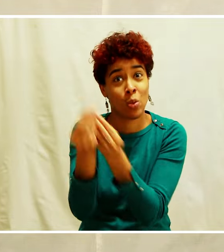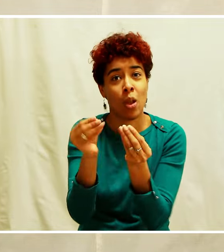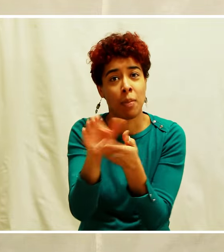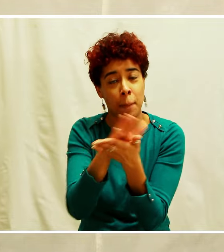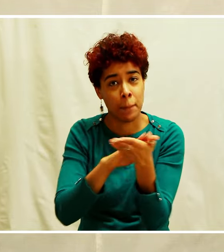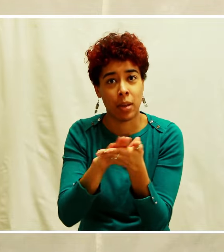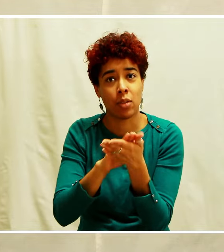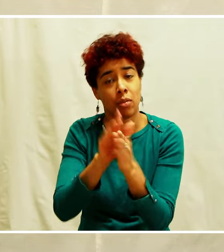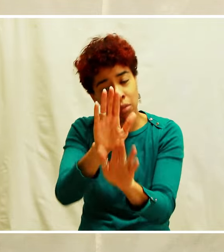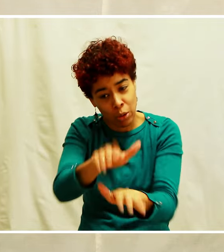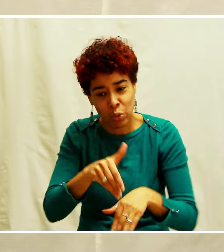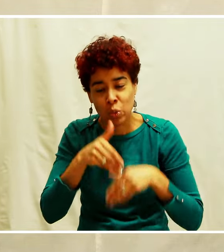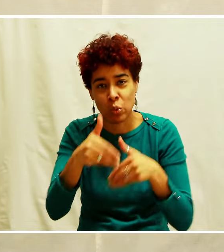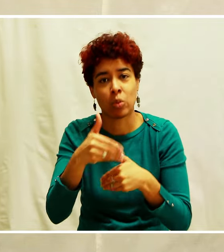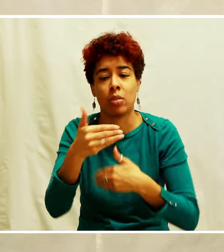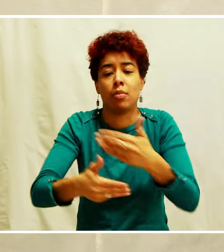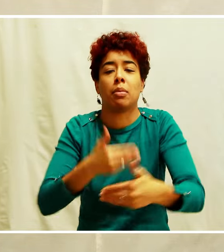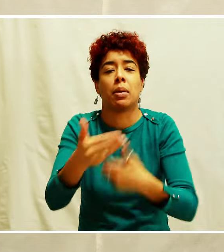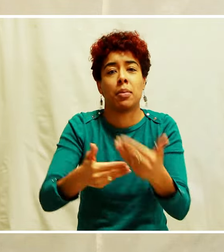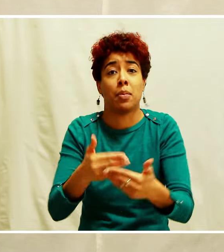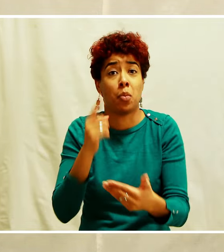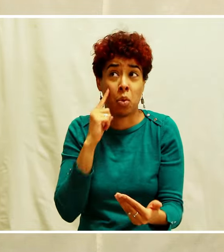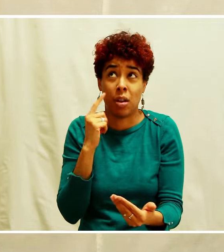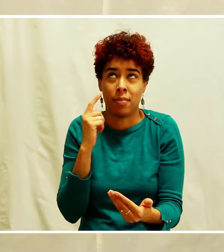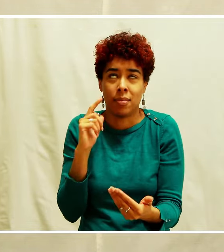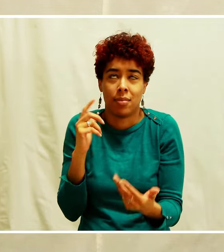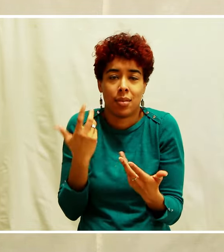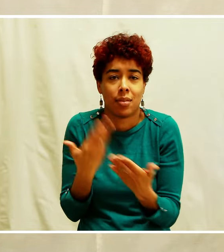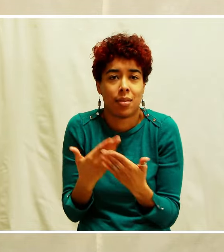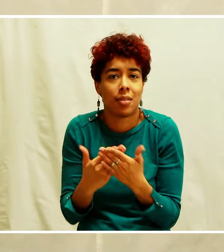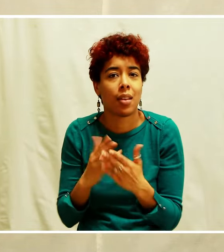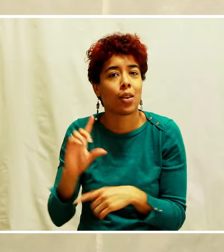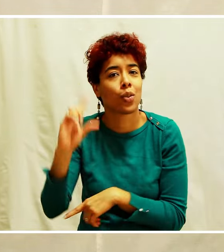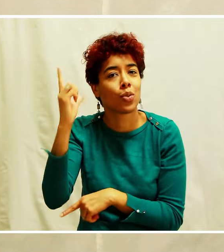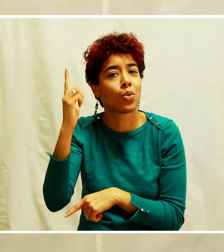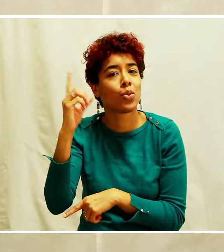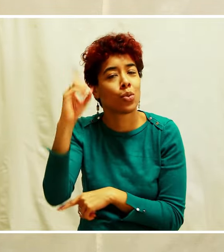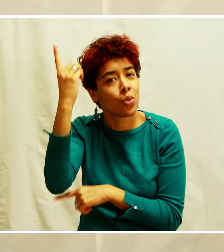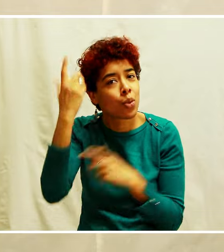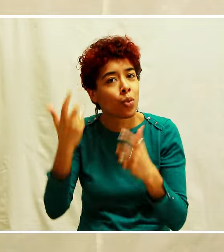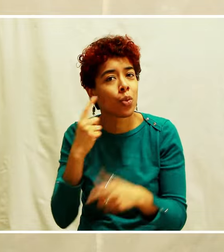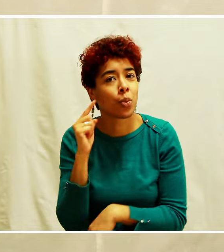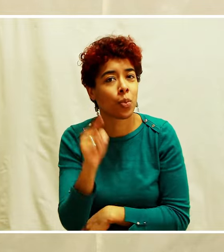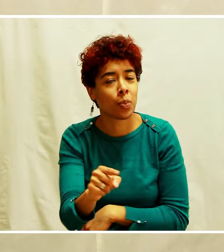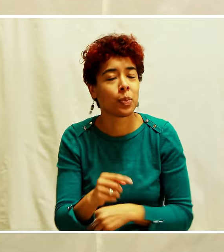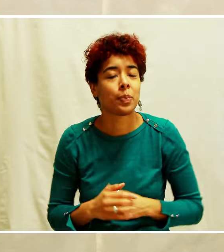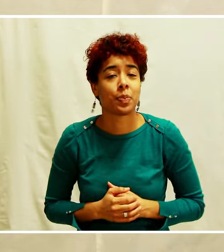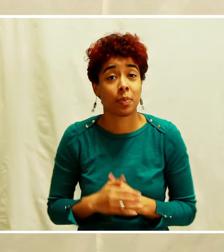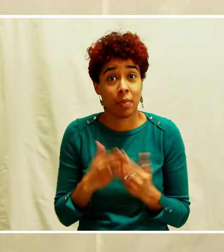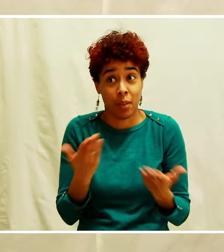et puis continuer à avancer avec lui parce que c'est le programme du Père pour toi. Jésus a payé le prix pour cela.